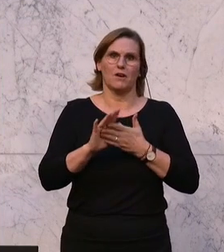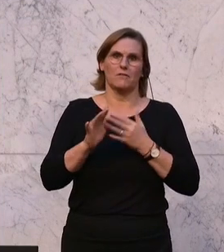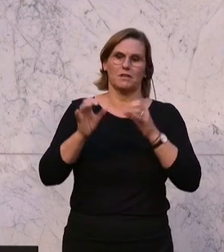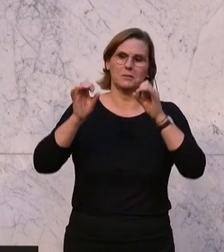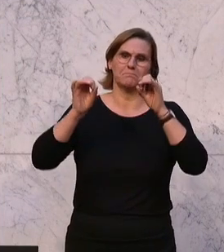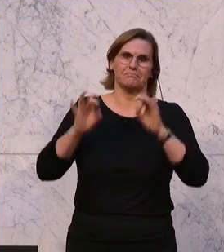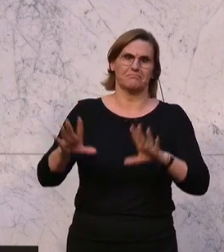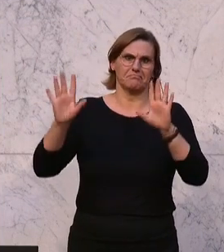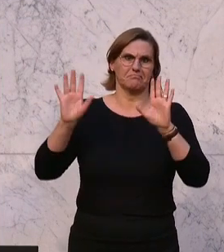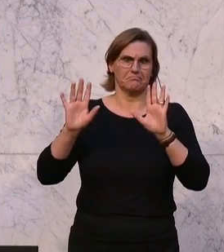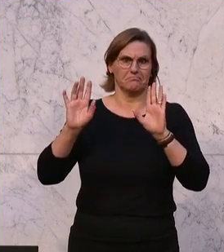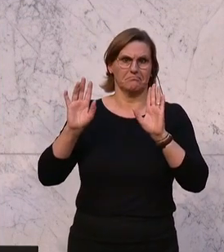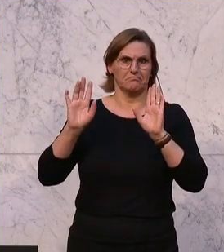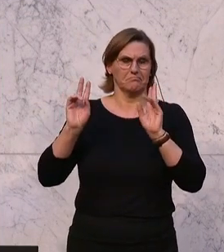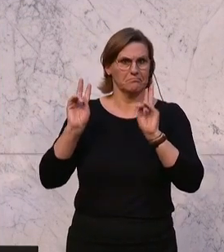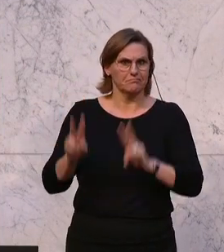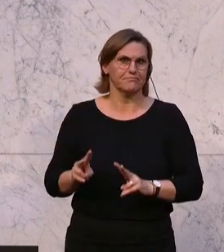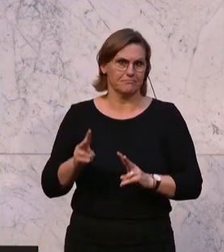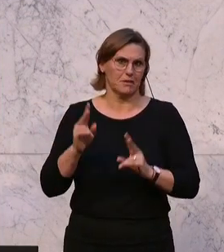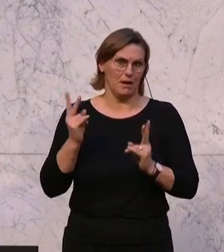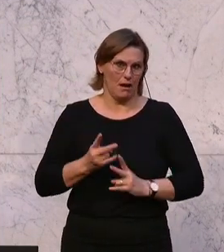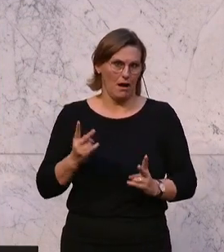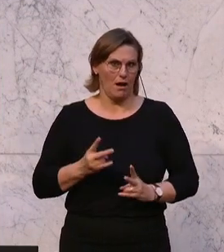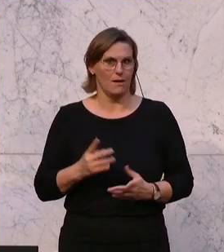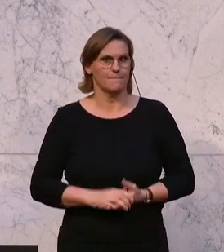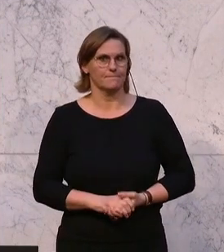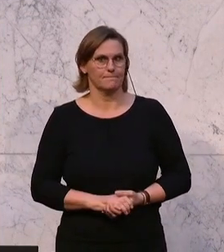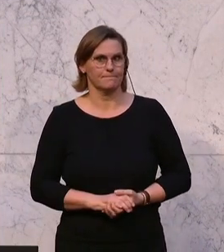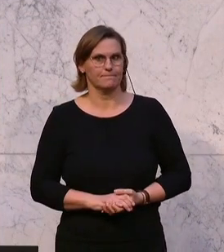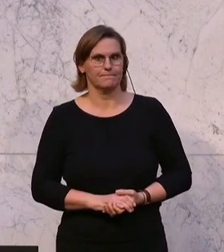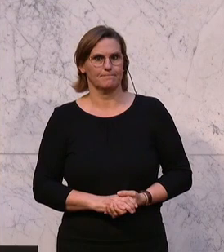gefahren sind. Meine sehr geehrten Damen und Herren von der Bundesregierung.